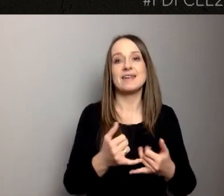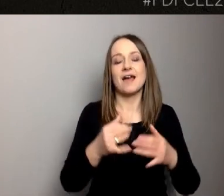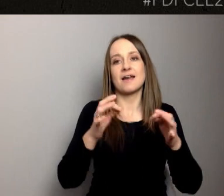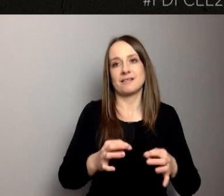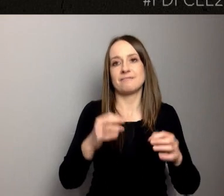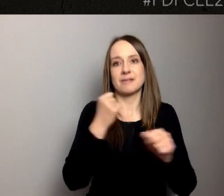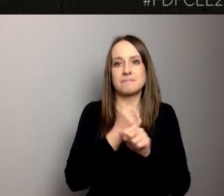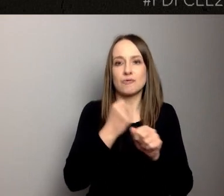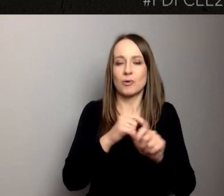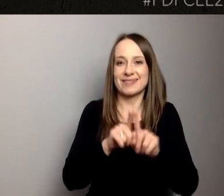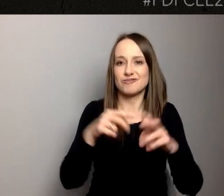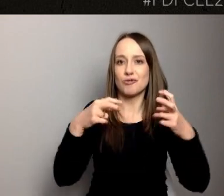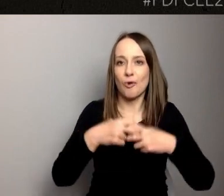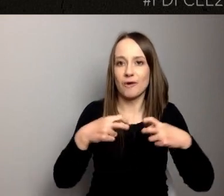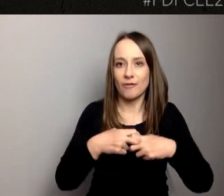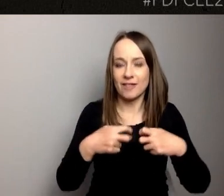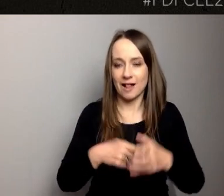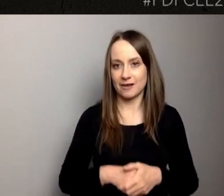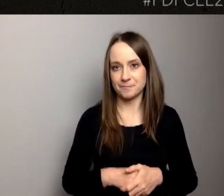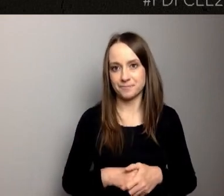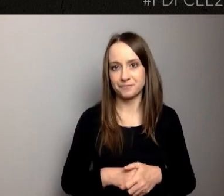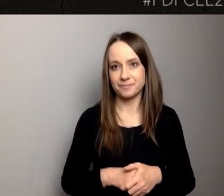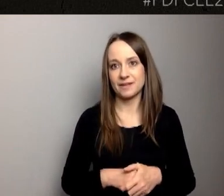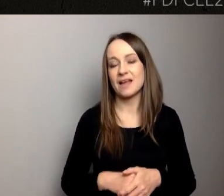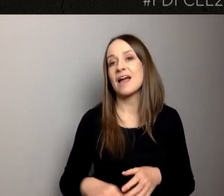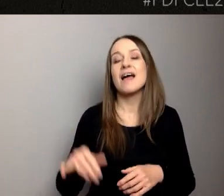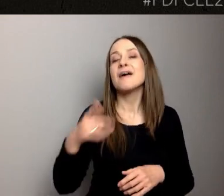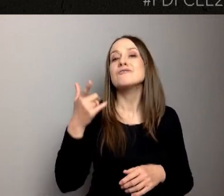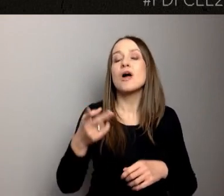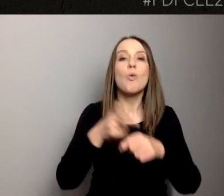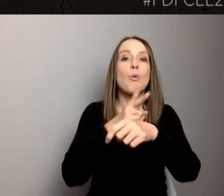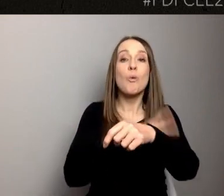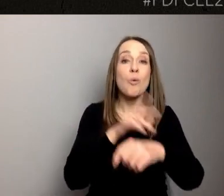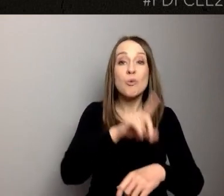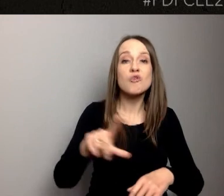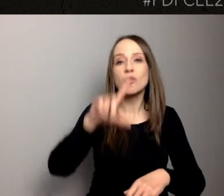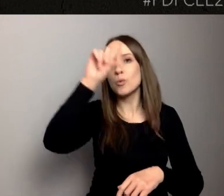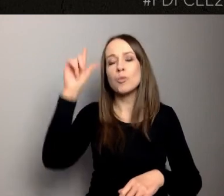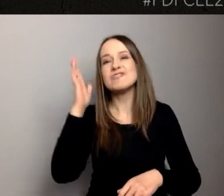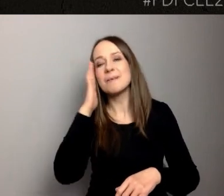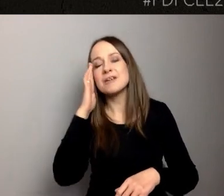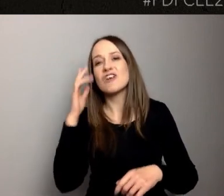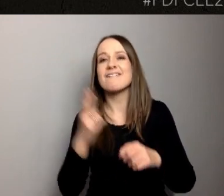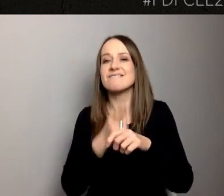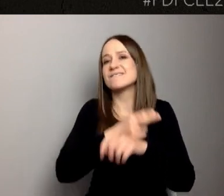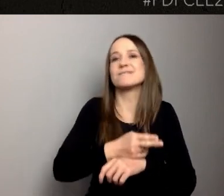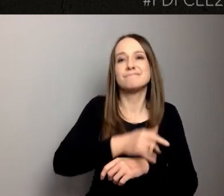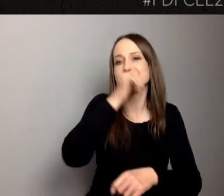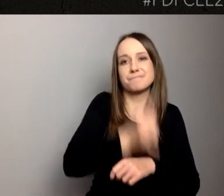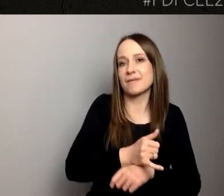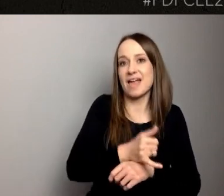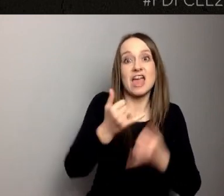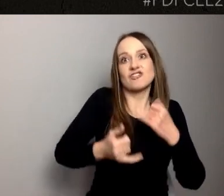nie ma możliwości wpuścić mieszkańców do urzędu, jeżeli to nie jest pilna sytuacja. Więc po prostu to